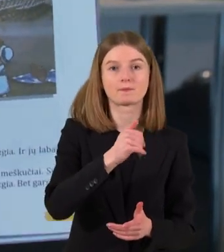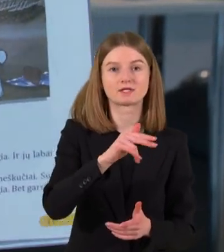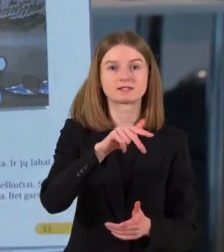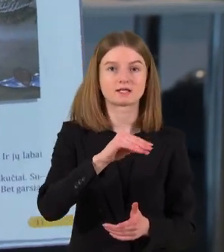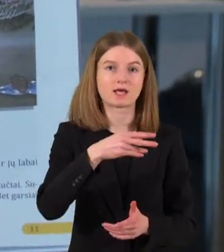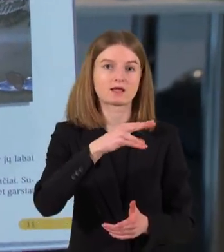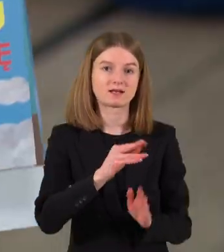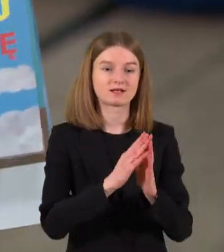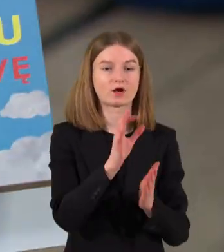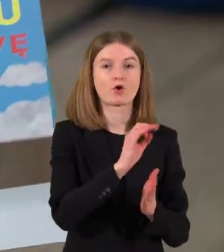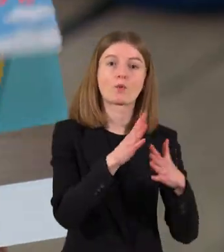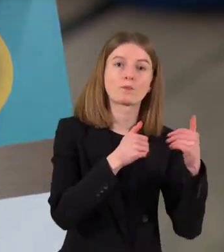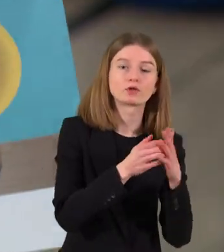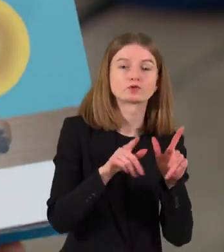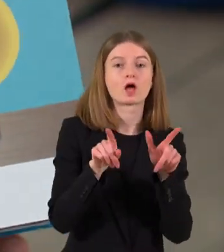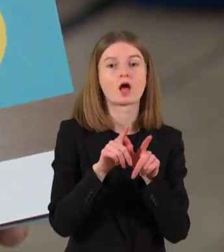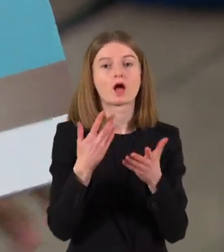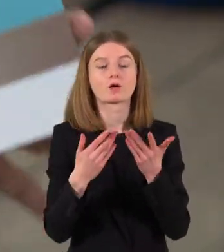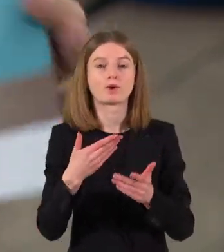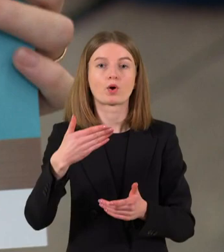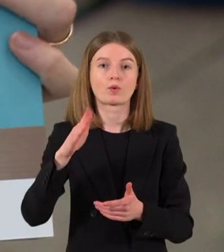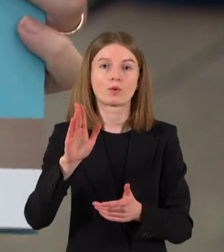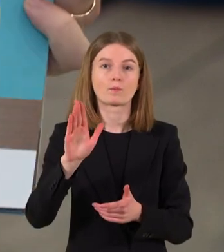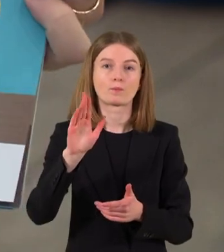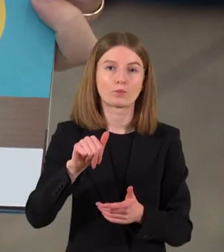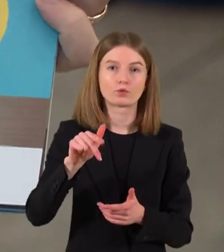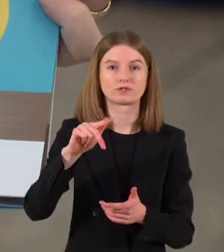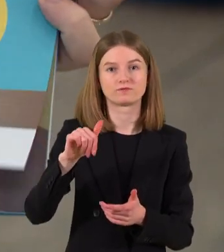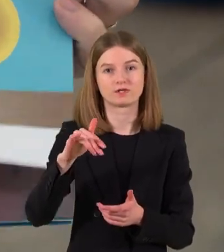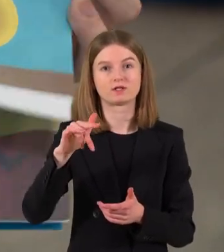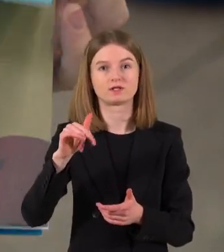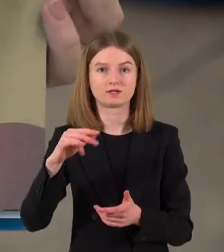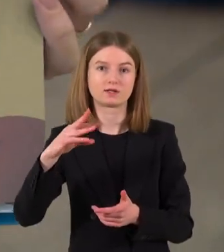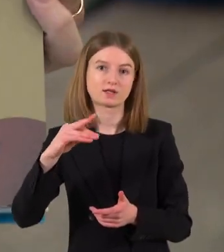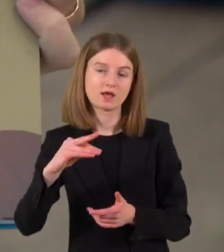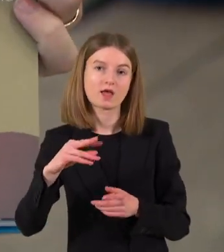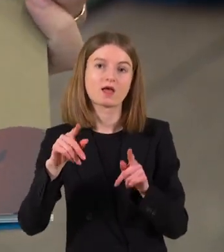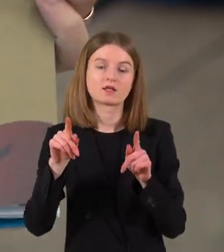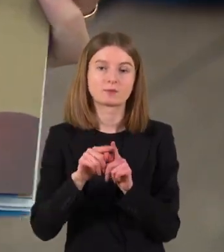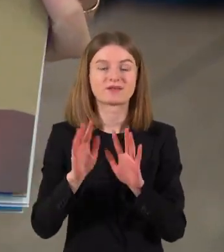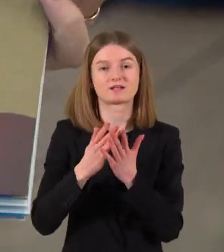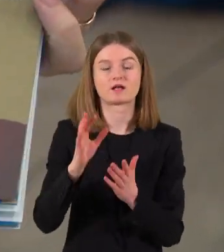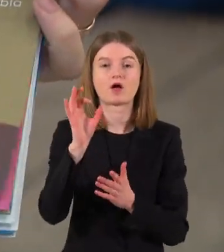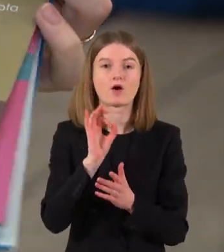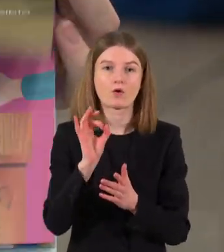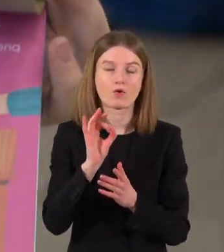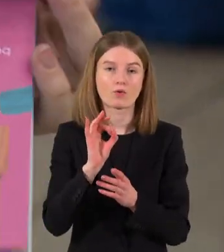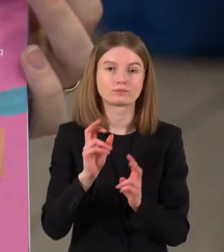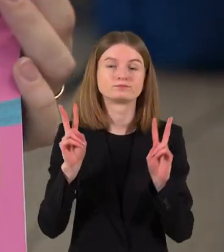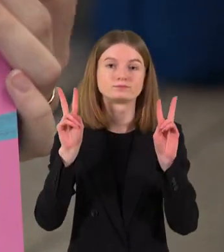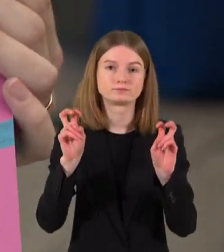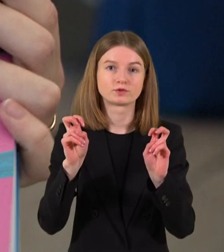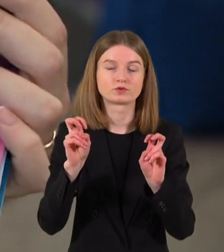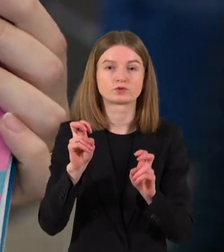viešnagę parlamente. Ar gailės budvitytės bei Ugnės Valauskinės su kovu apie laisvę. Tai yra pats